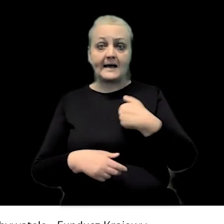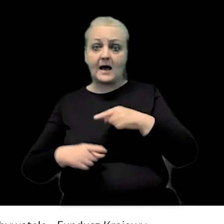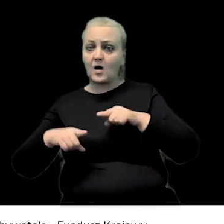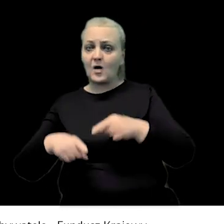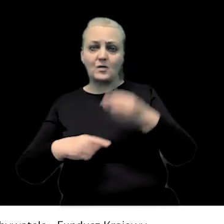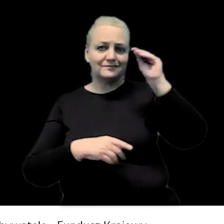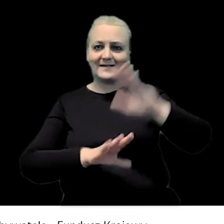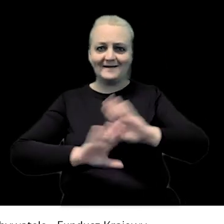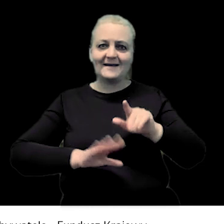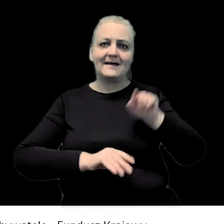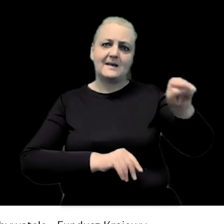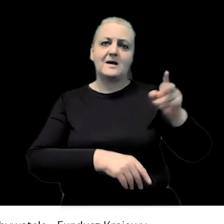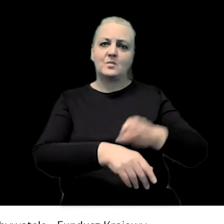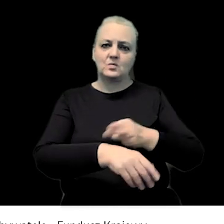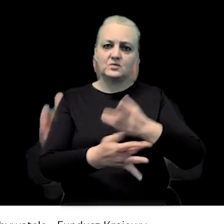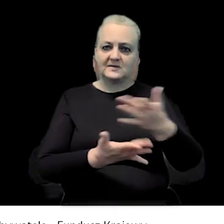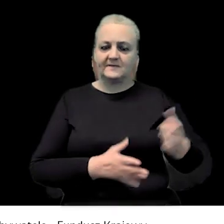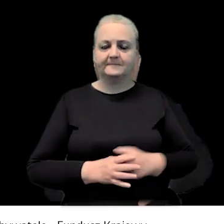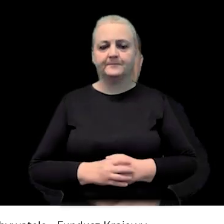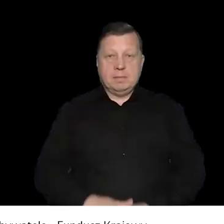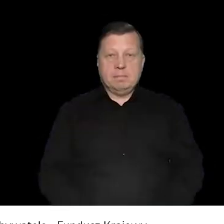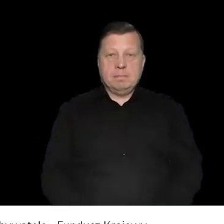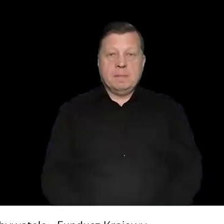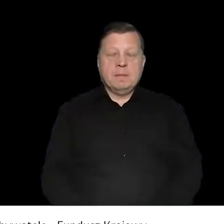już jest jakby nie po stronie organizatora w tym momencie.